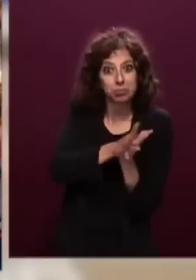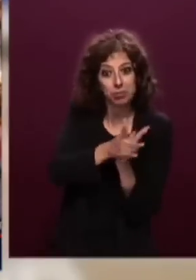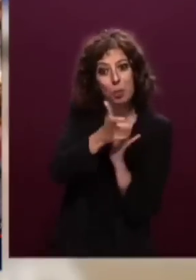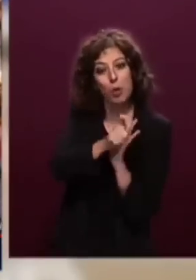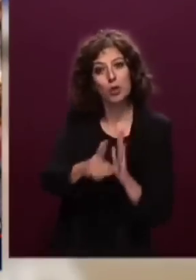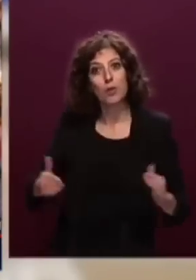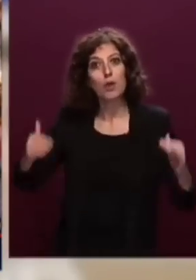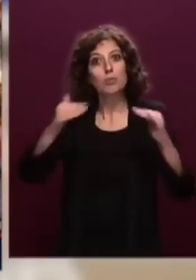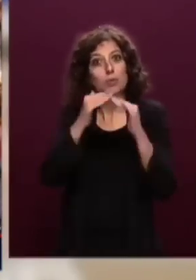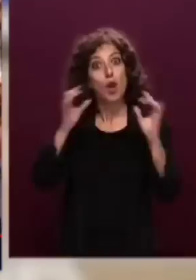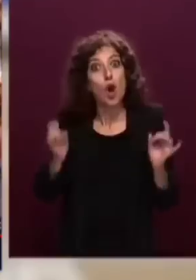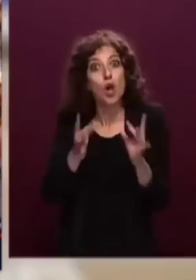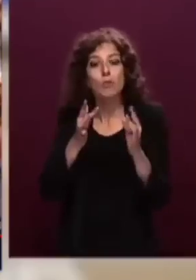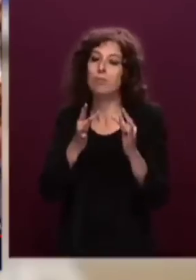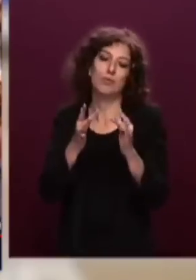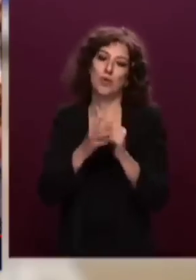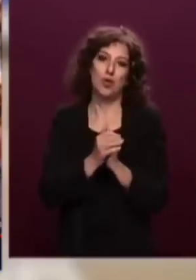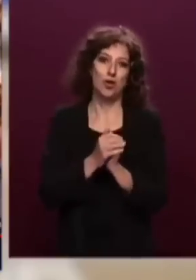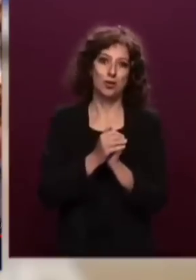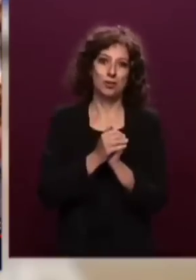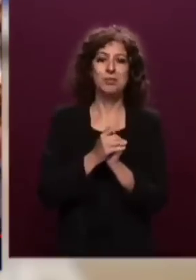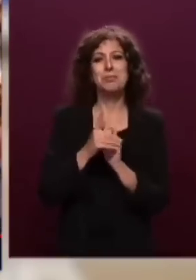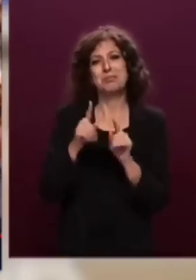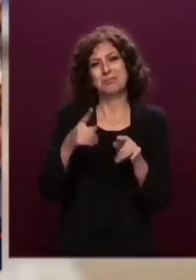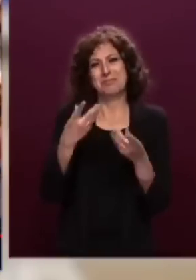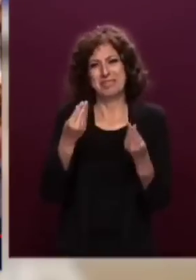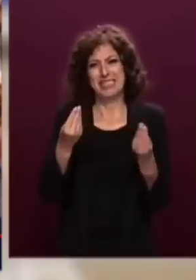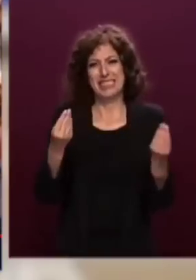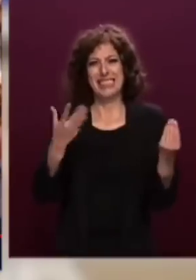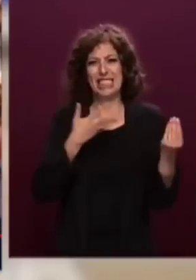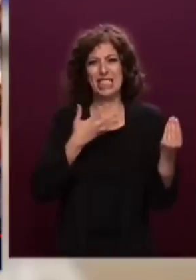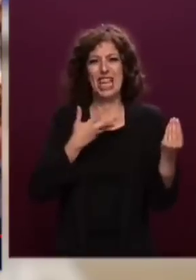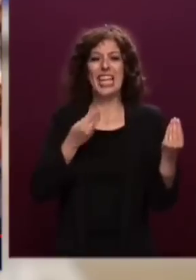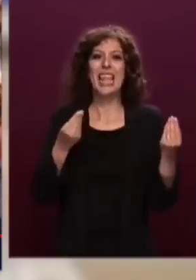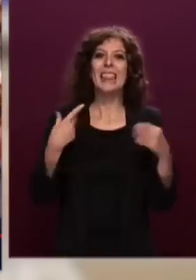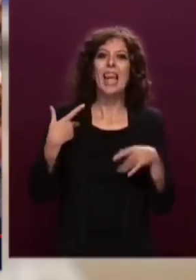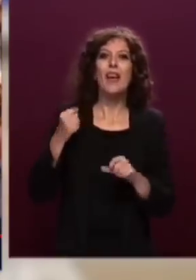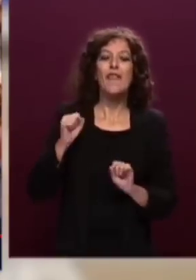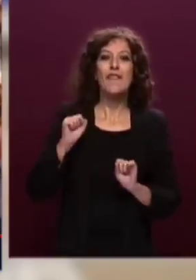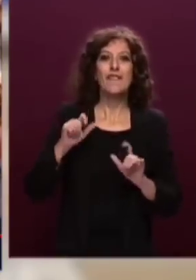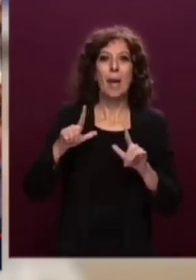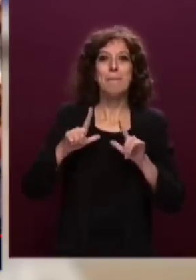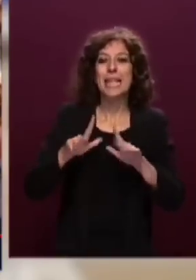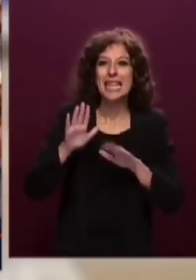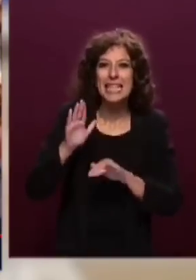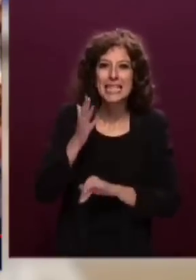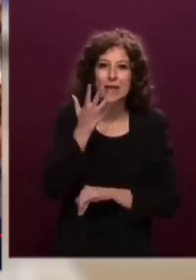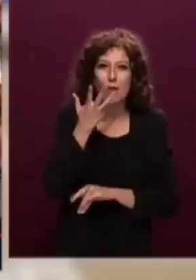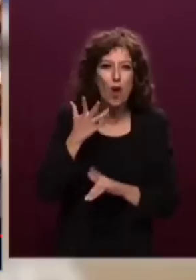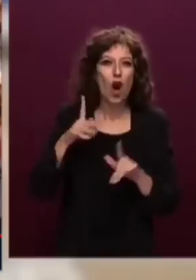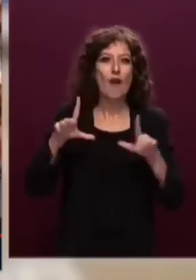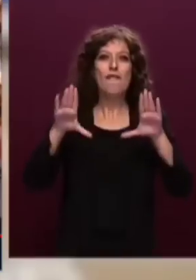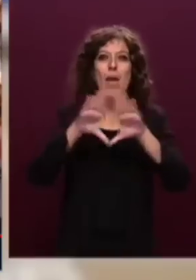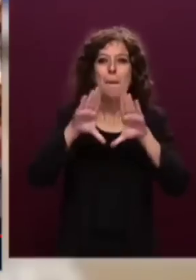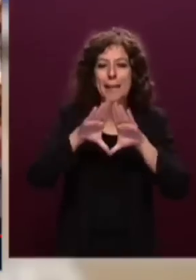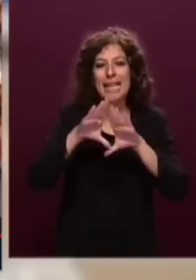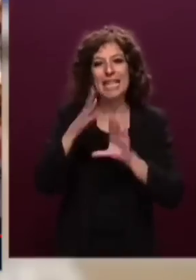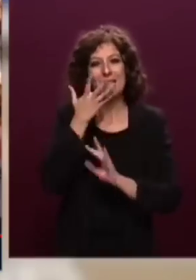le rampognate tardo-femministe ascoltate qui scivolano sul piano inclinato della nostra indifferenza.